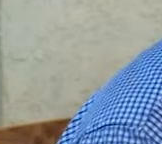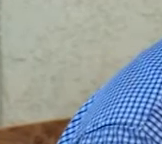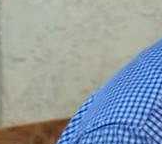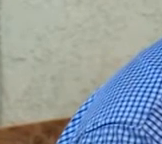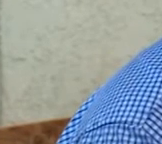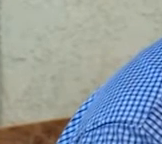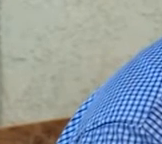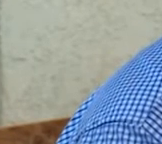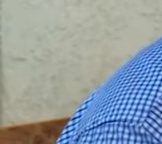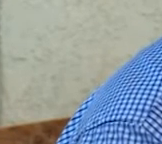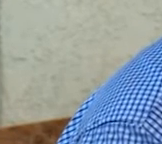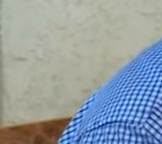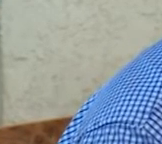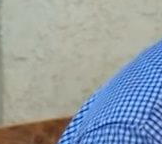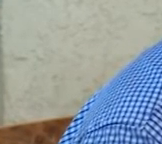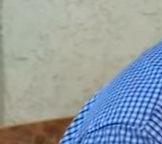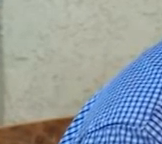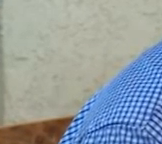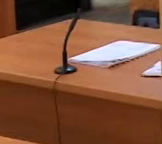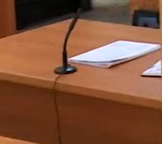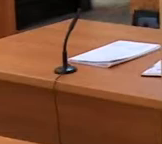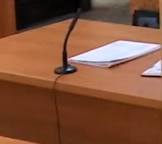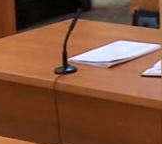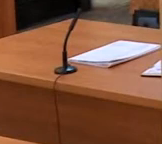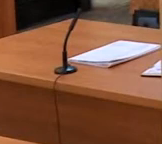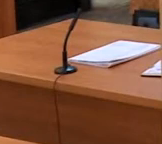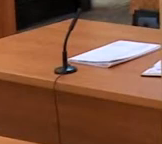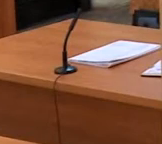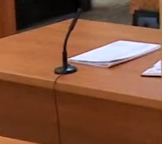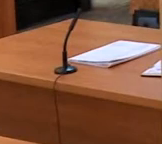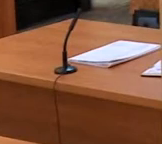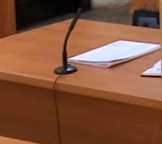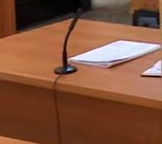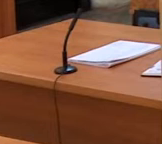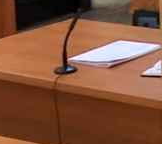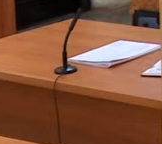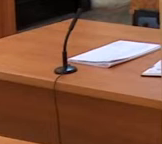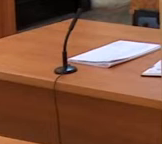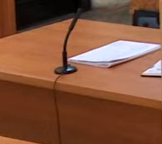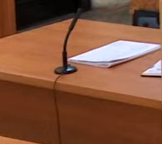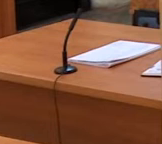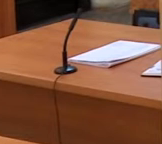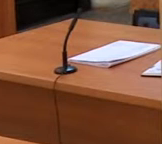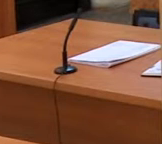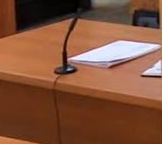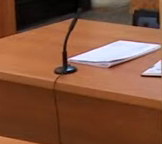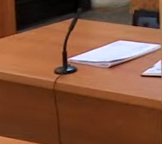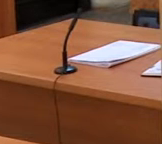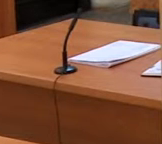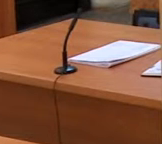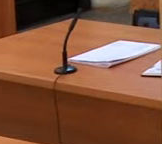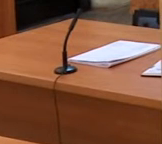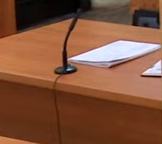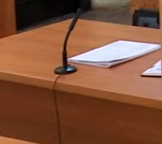Олексій Морошниченко викликав батька обвинувачуваного. Вони відвезли Валентина Зимцова до лікарні. Коли вже під'їхали до